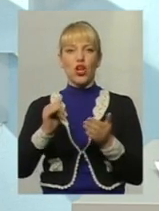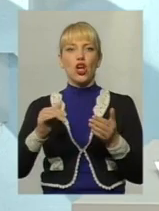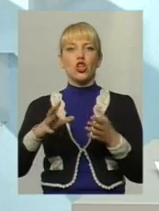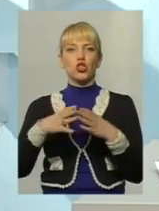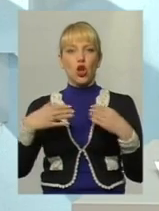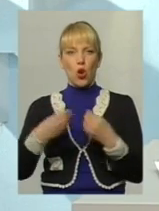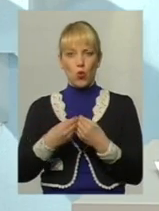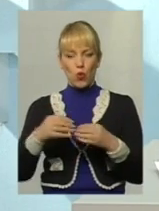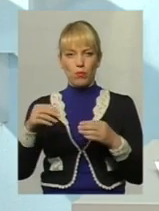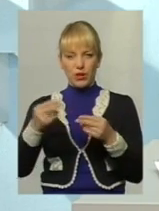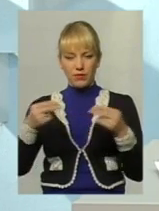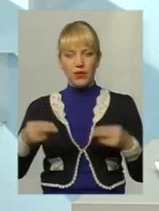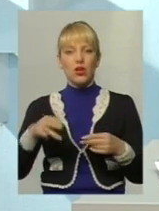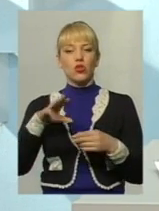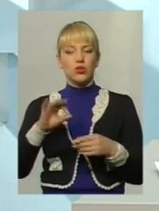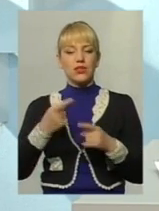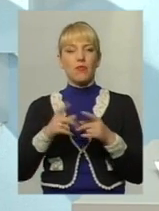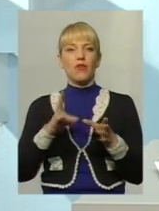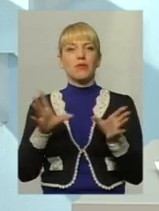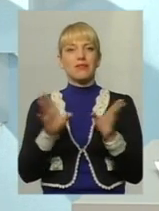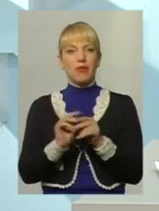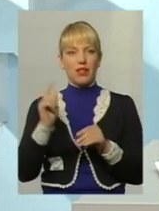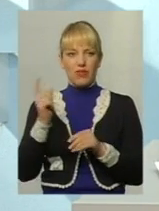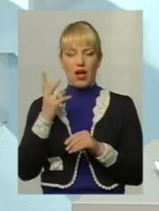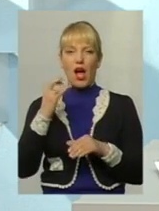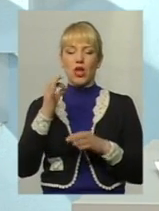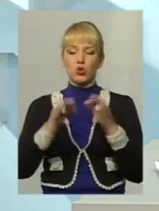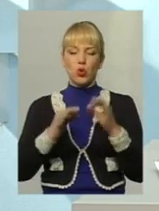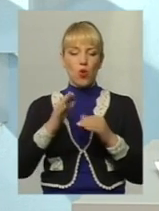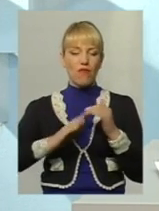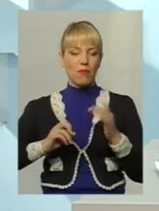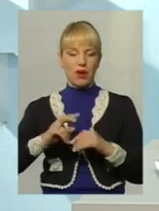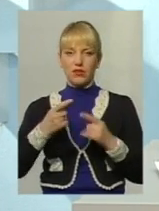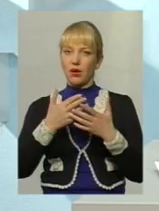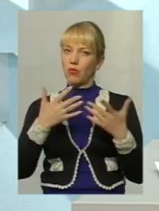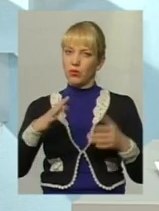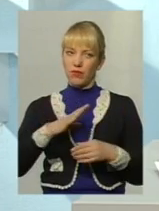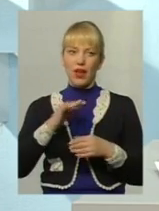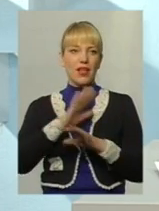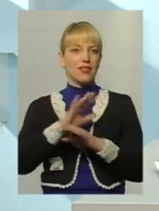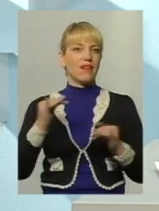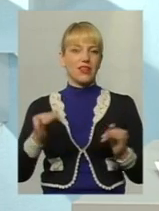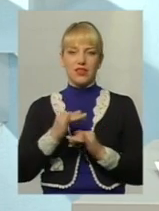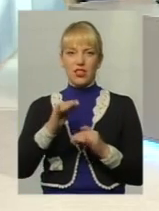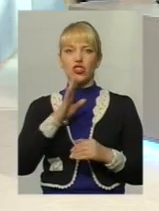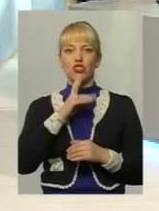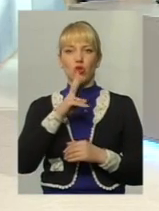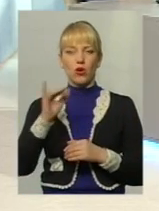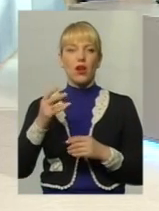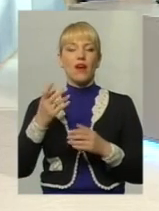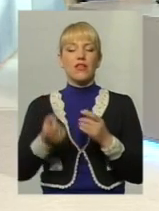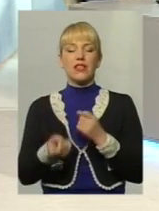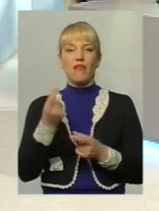власністю. Але, на жаль, судова практика зараз йде дуже по-різному і не в інтересах деколи жінок. Коли з'ясовується